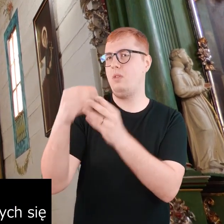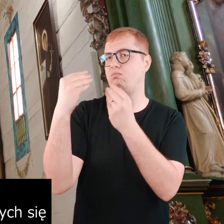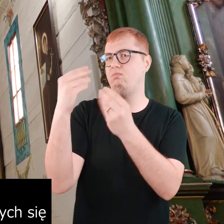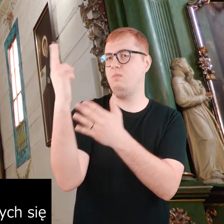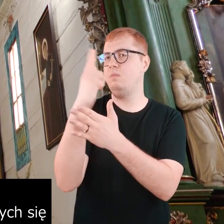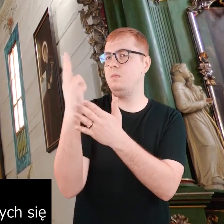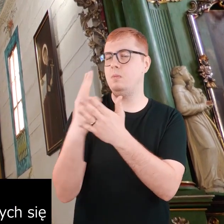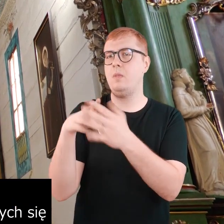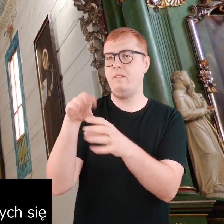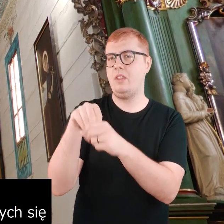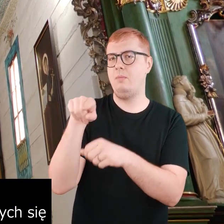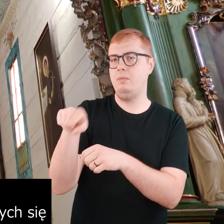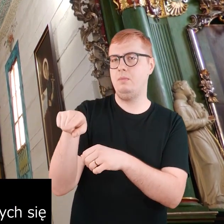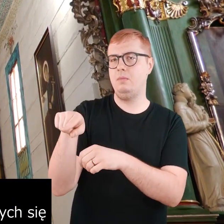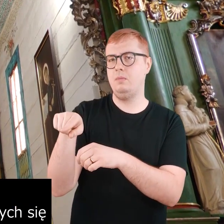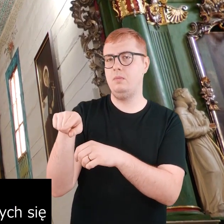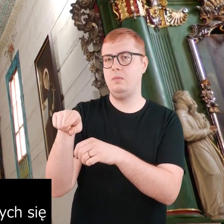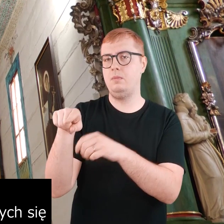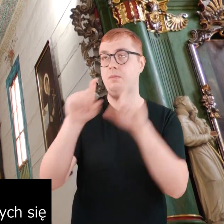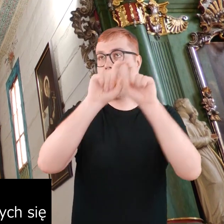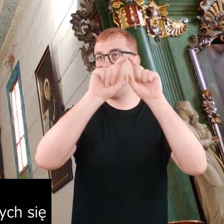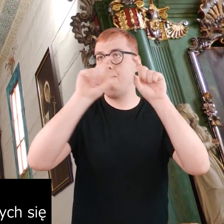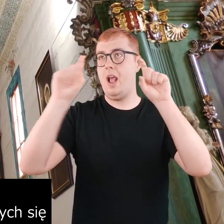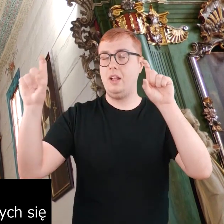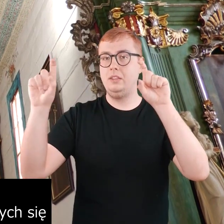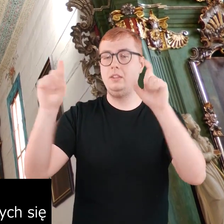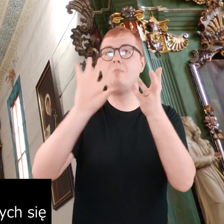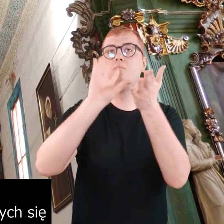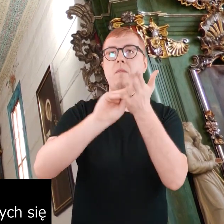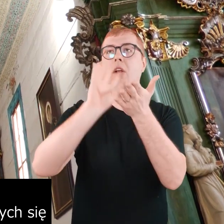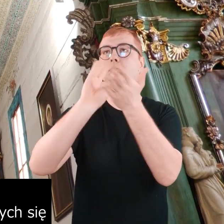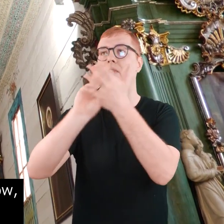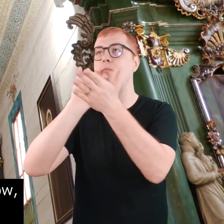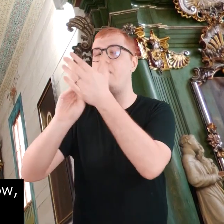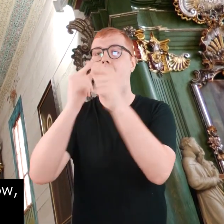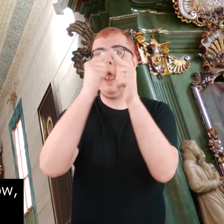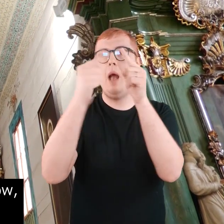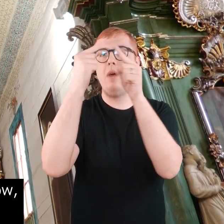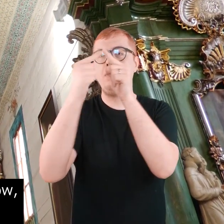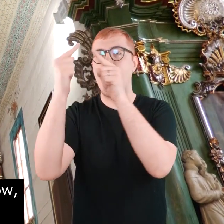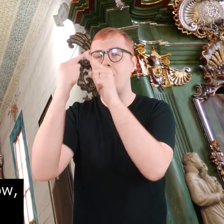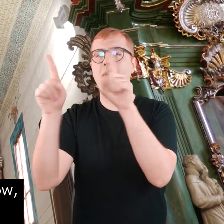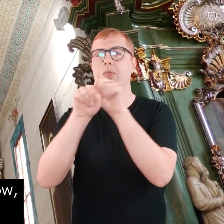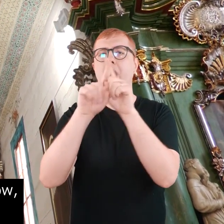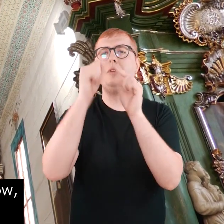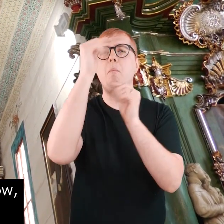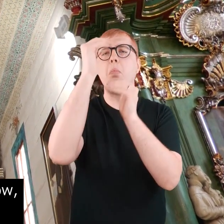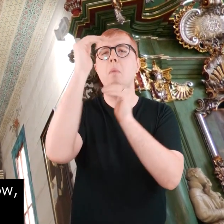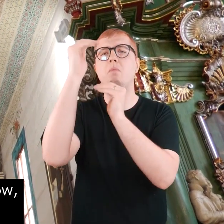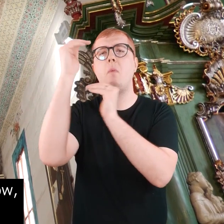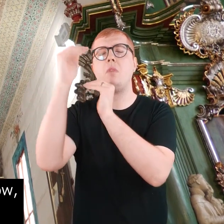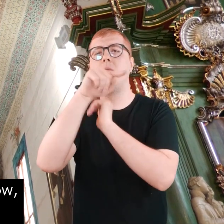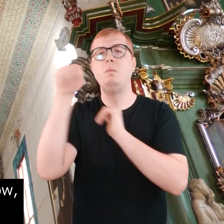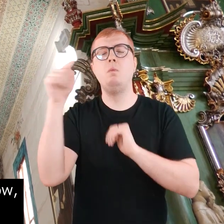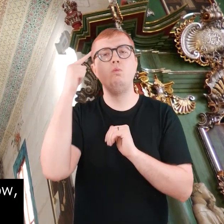czyli taki w tym wypadku pas złożony z powtarzających się elementów niewielkich rozmiarów,